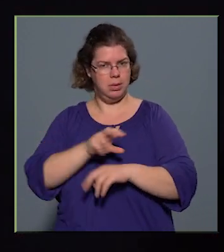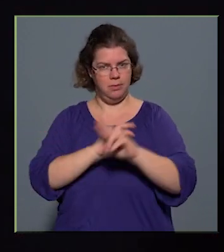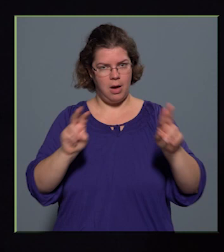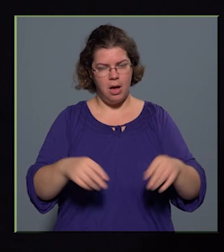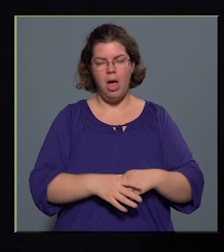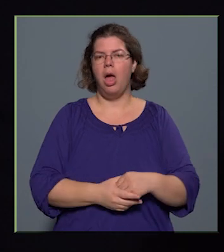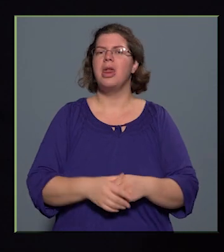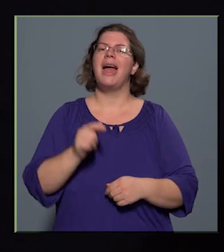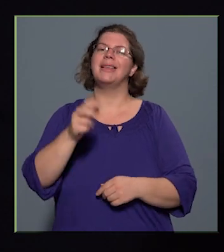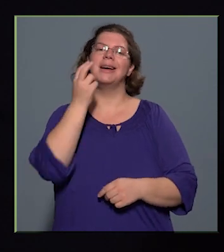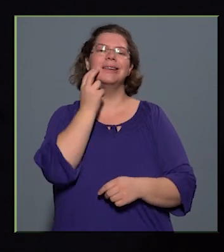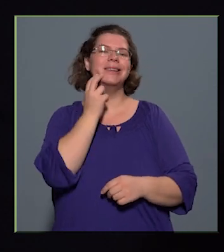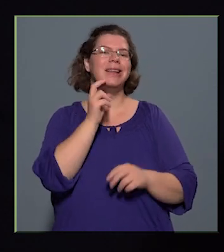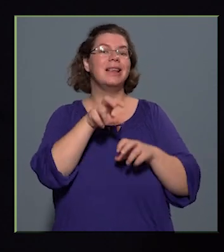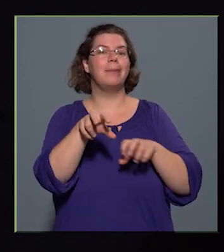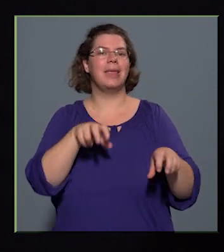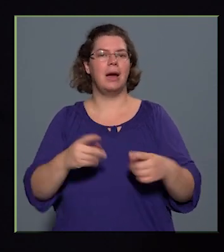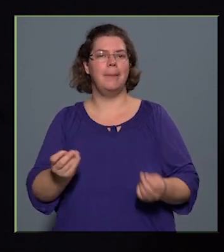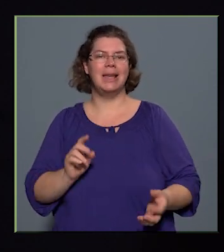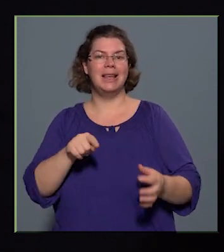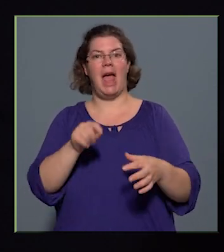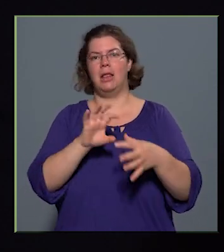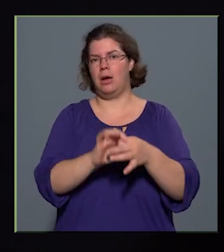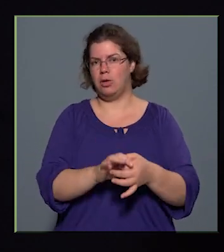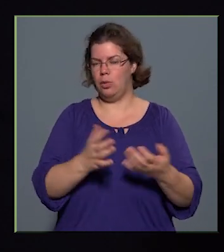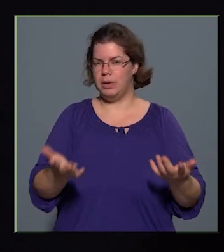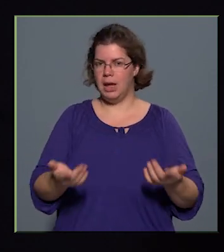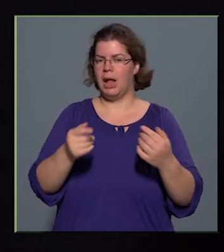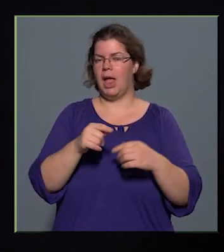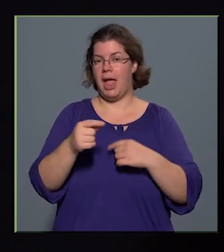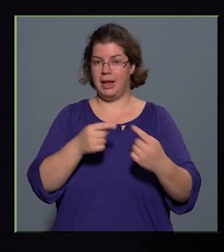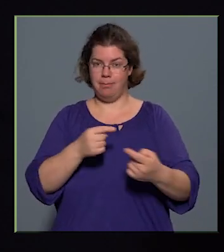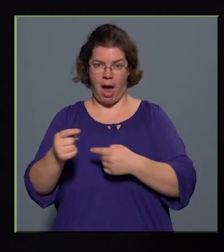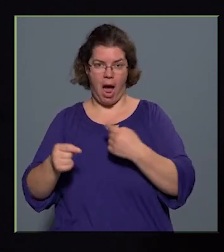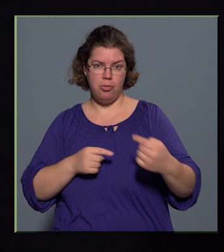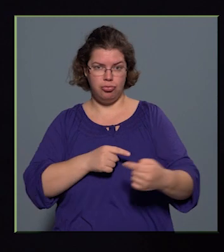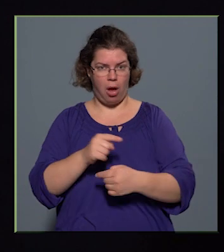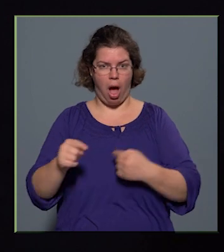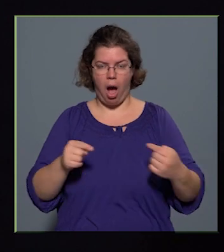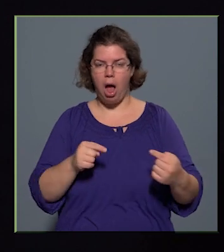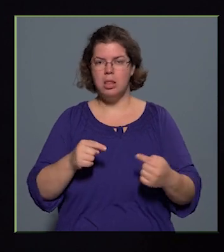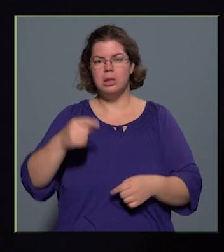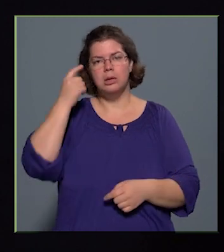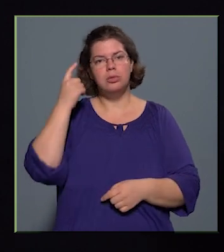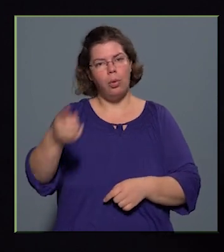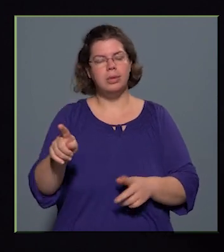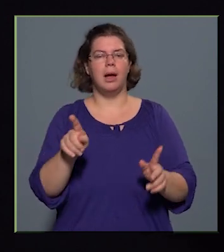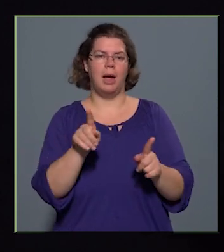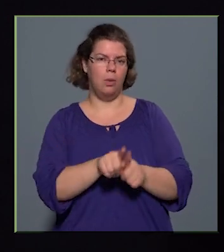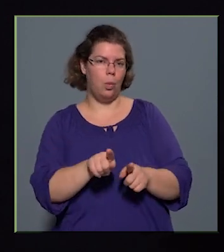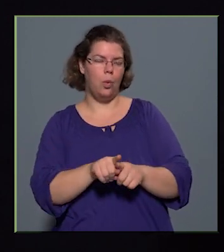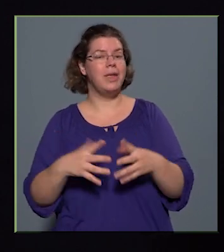az intézmények, amelyek ide tartoznak egymással, tudnak-e úgy